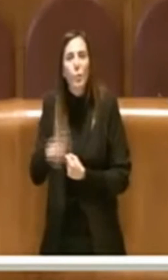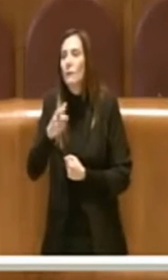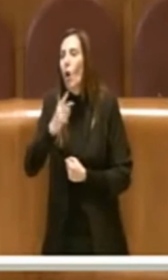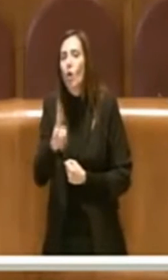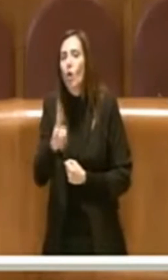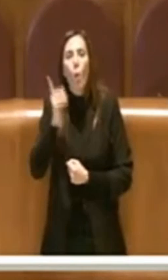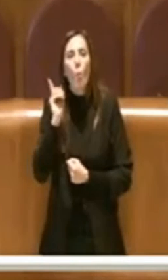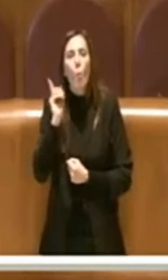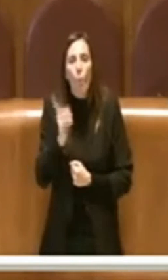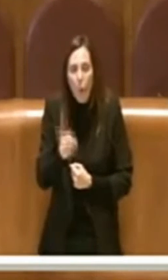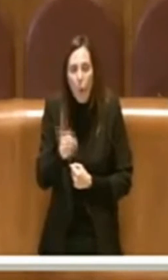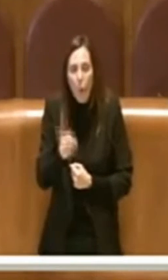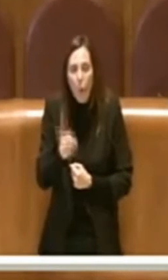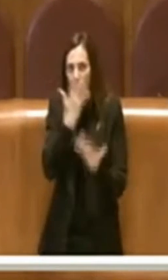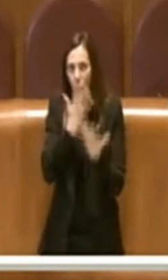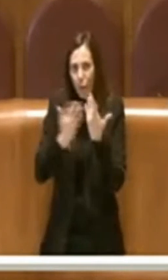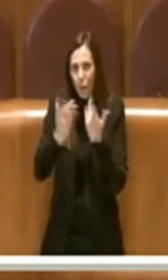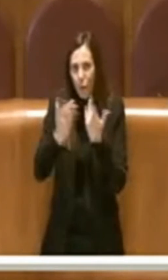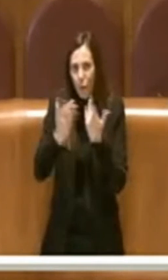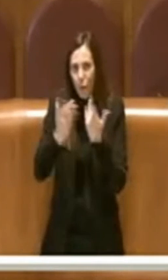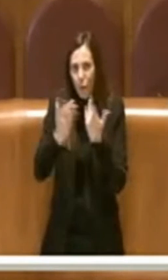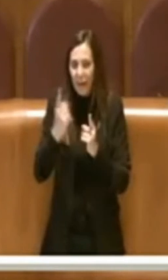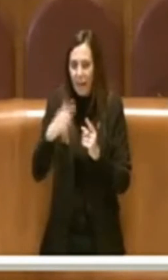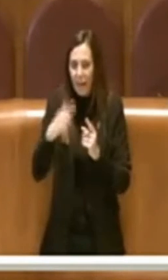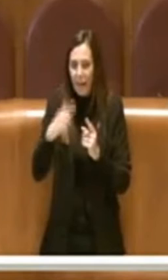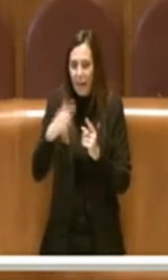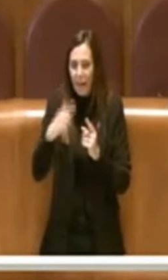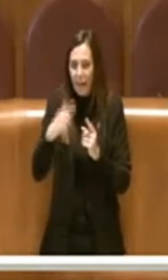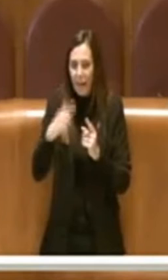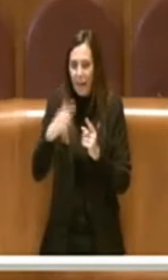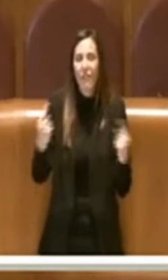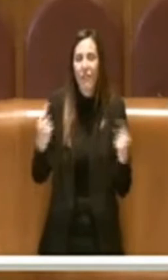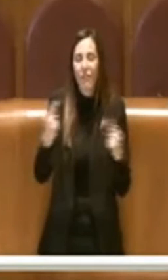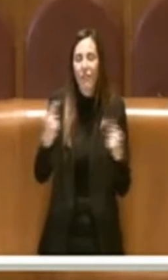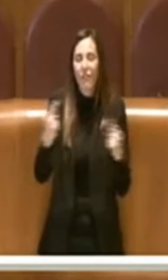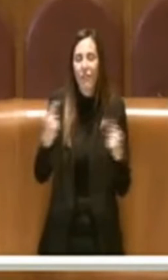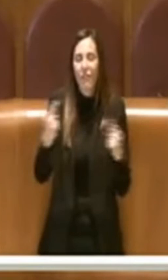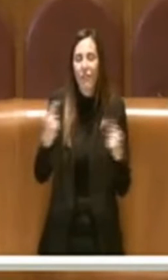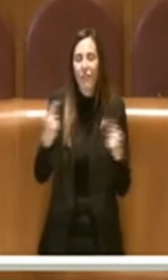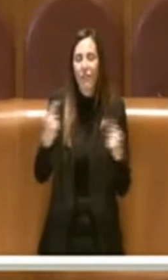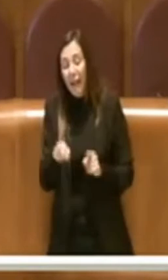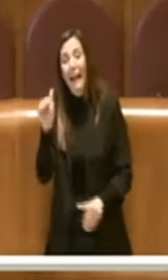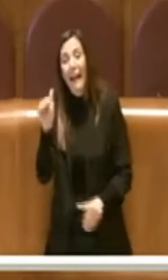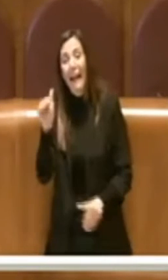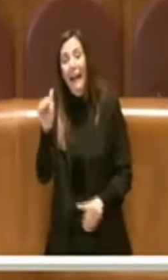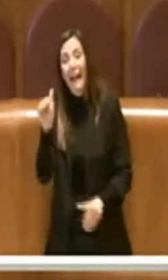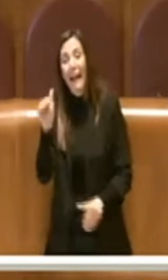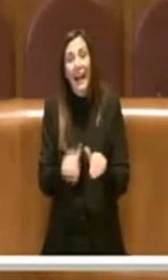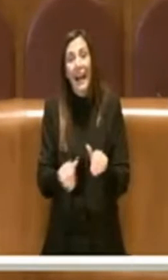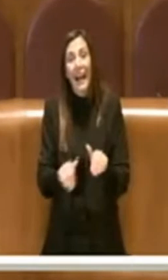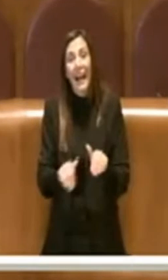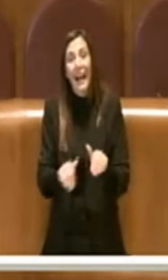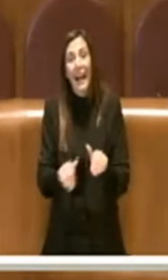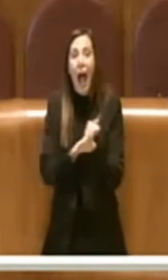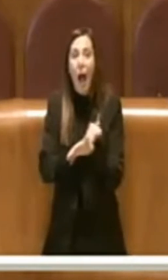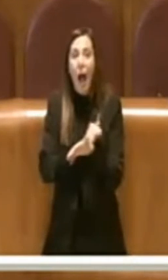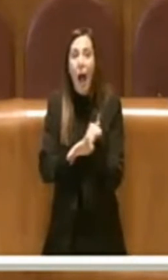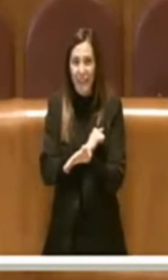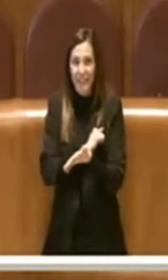dagli appartenenti alla comunità cittadina mentre nel caso in cui si parli di referendum abrogativo